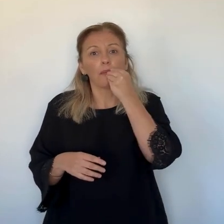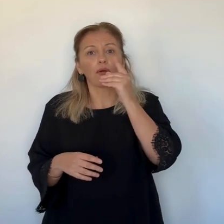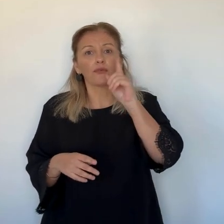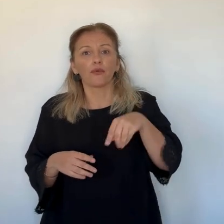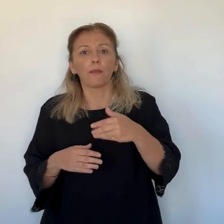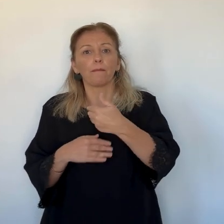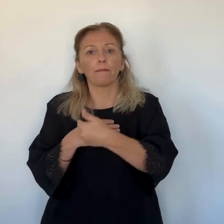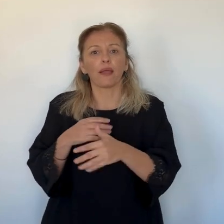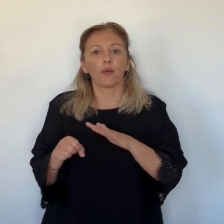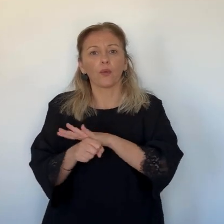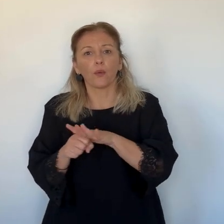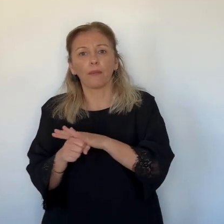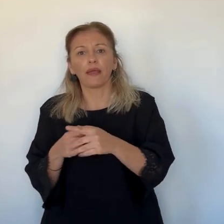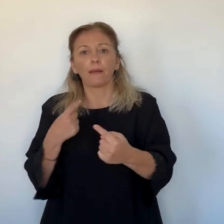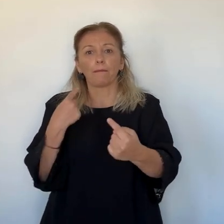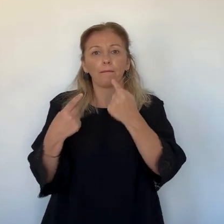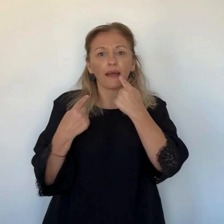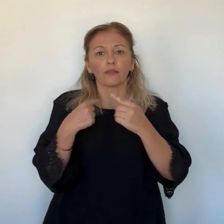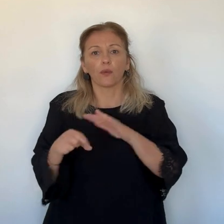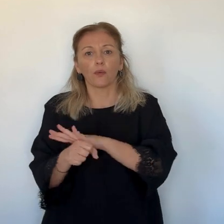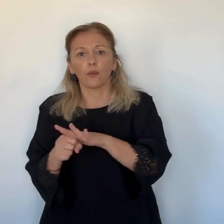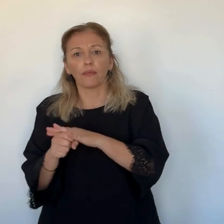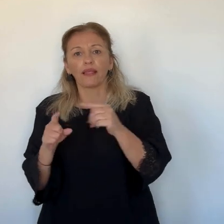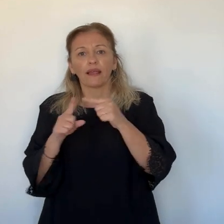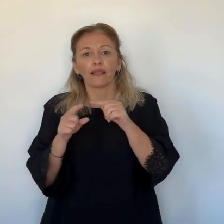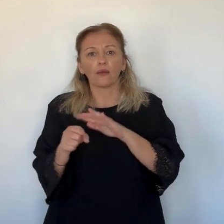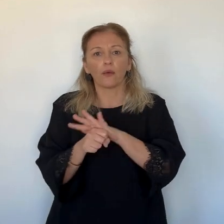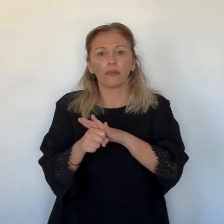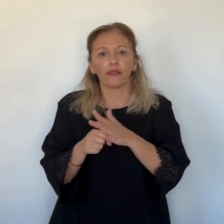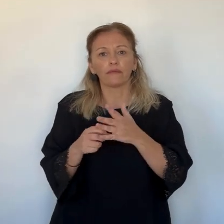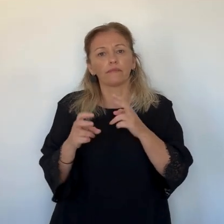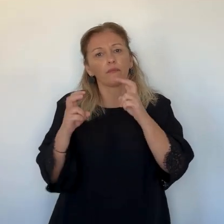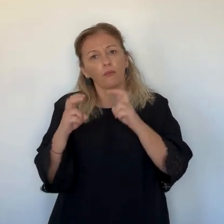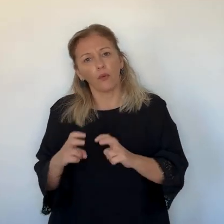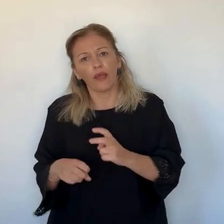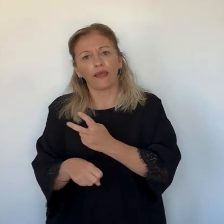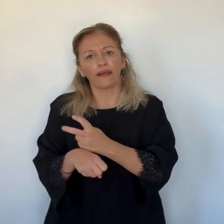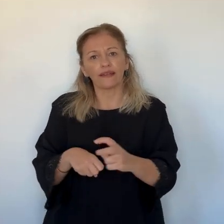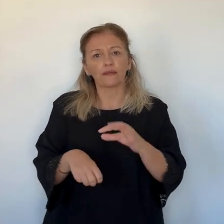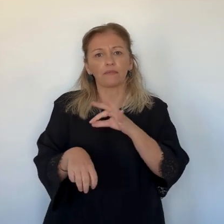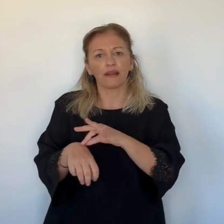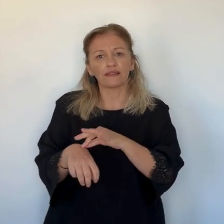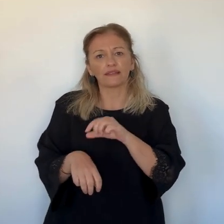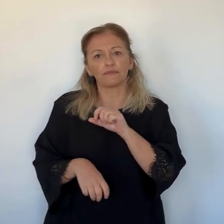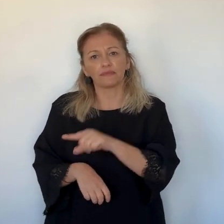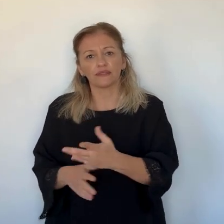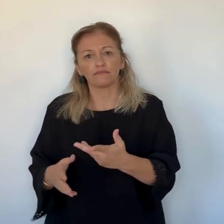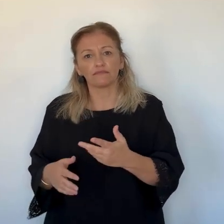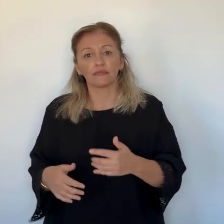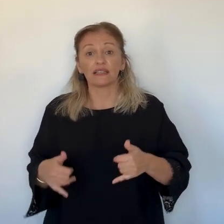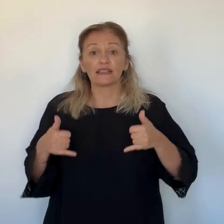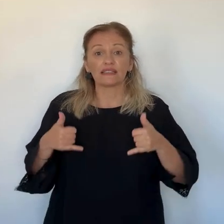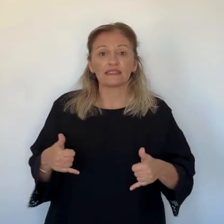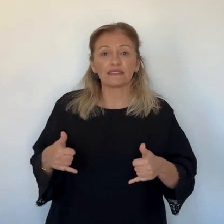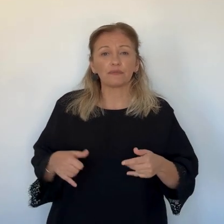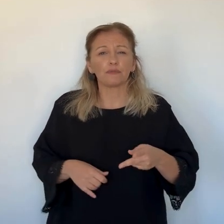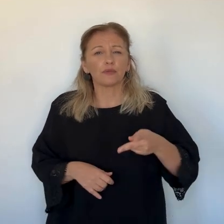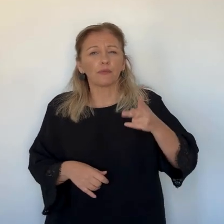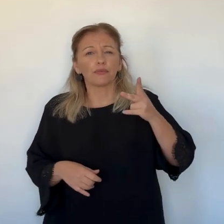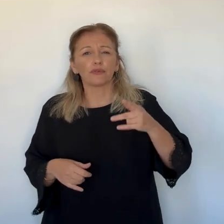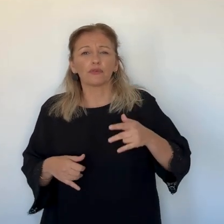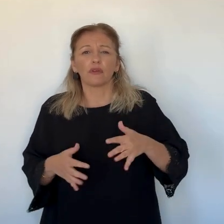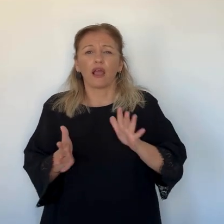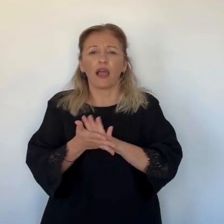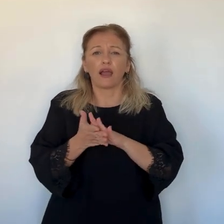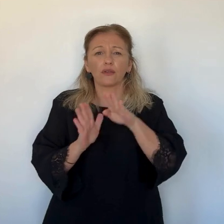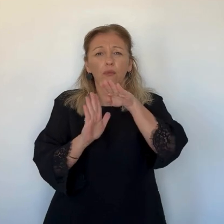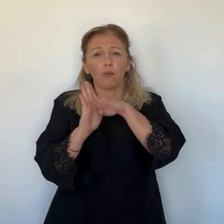ce n pas bon, c'est des intérêts extémiques forts, et ça, ça donne le diabète. Si on mangeait du pain complet, des pâtes complets, du